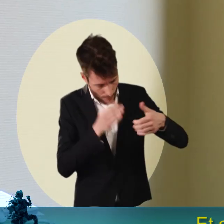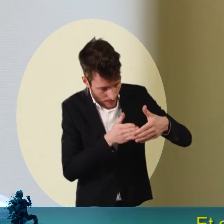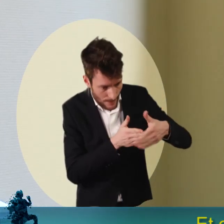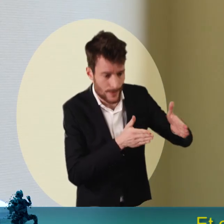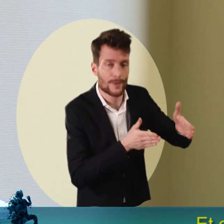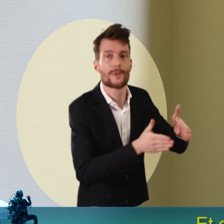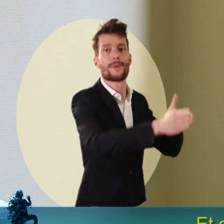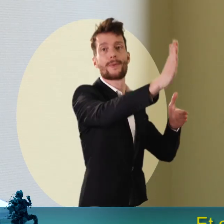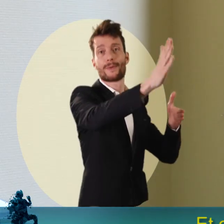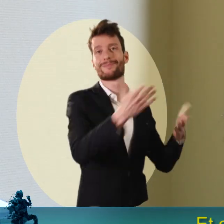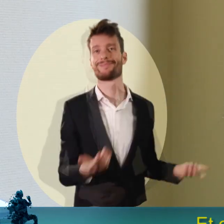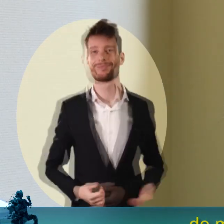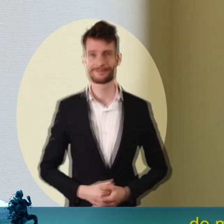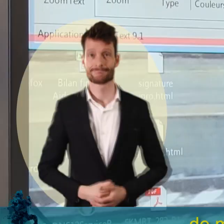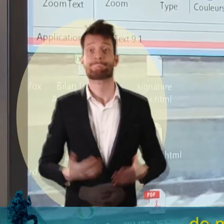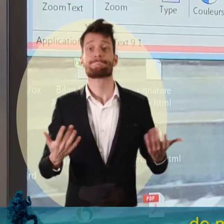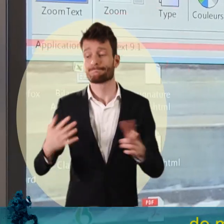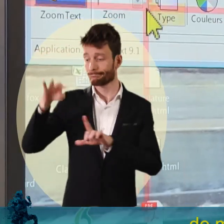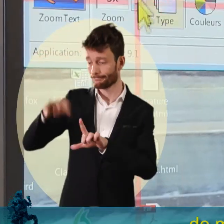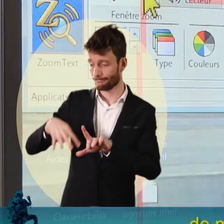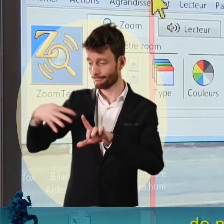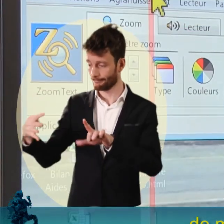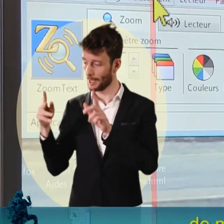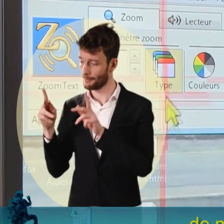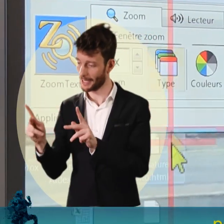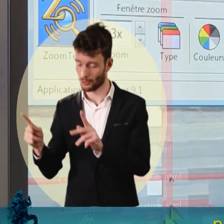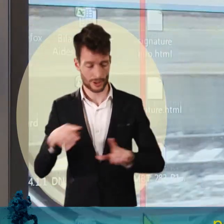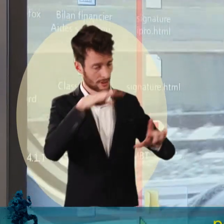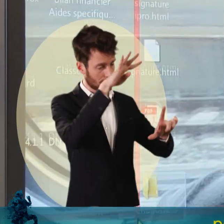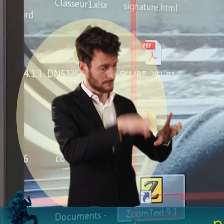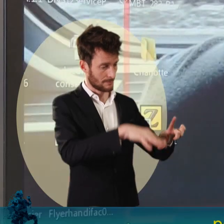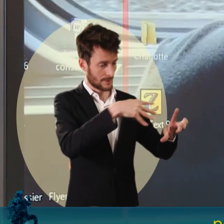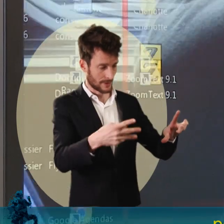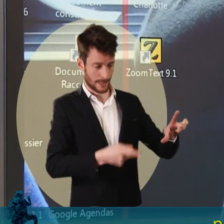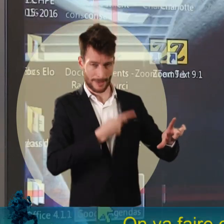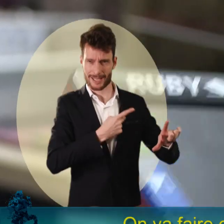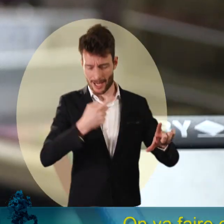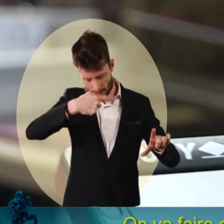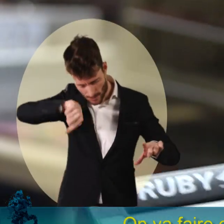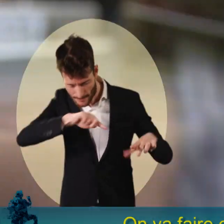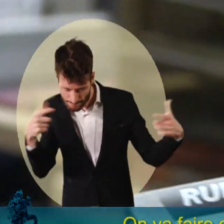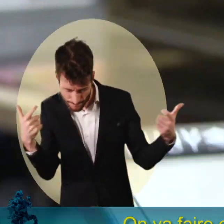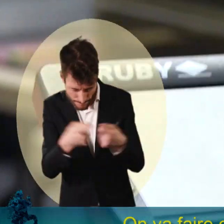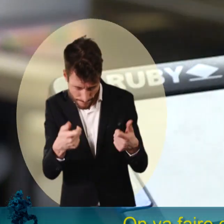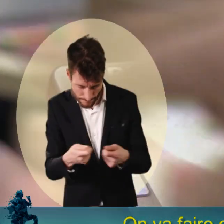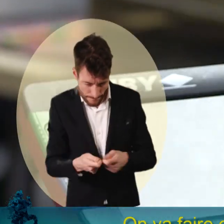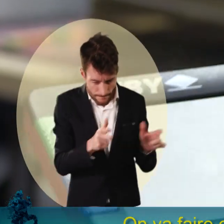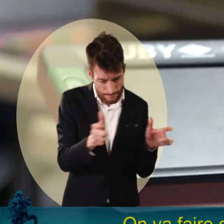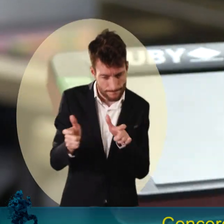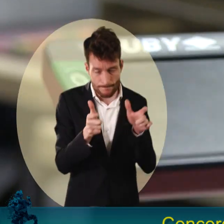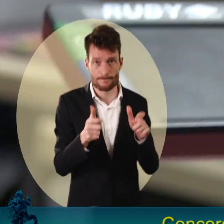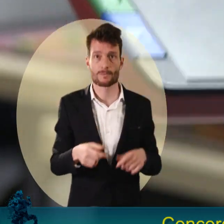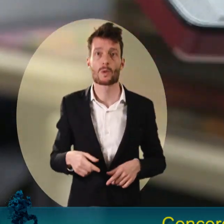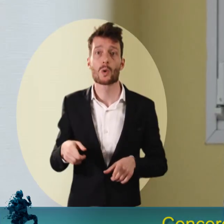universitaire. Et on va essayer de lever ces freins-là, de mettre des béquilles compensatoires, pour que l'étudiant puisse avancer. On va faire en sorte que l'emploi du temps